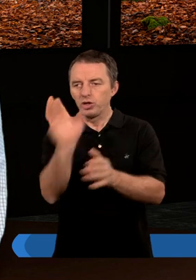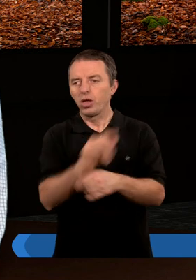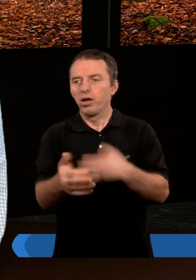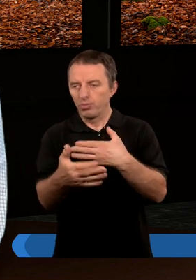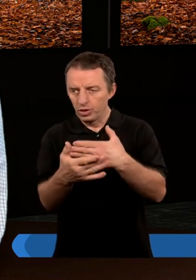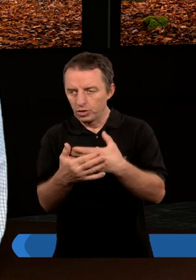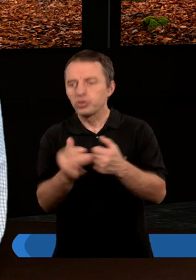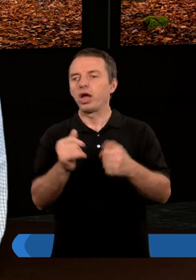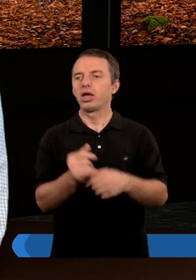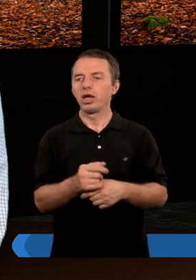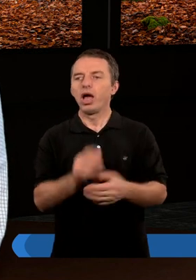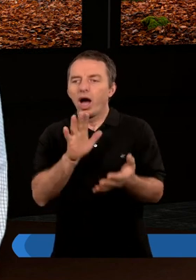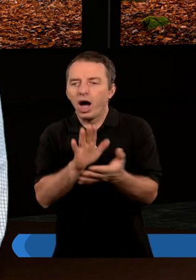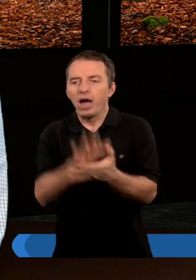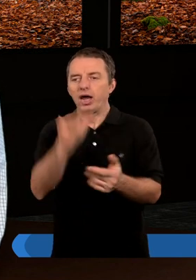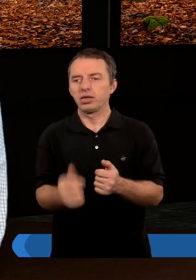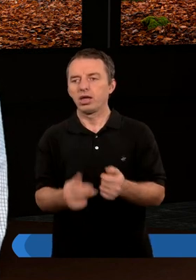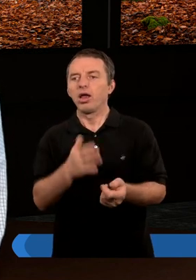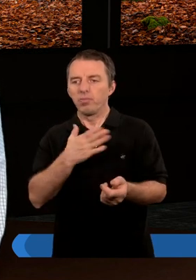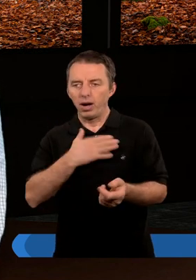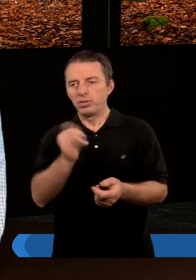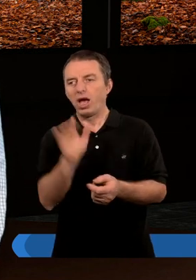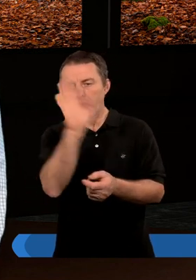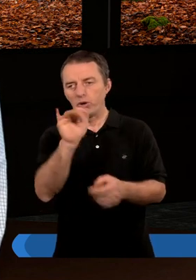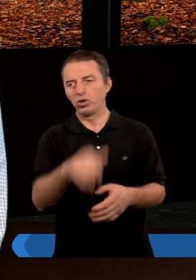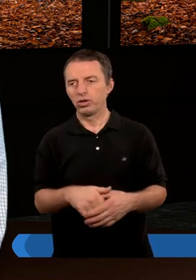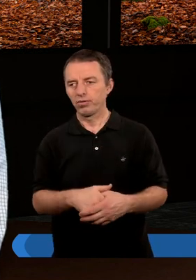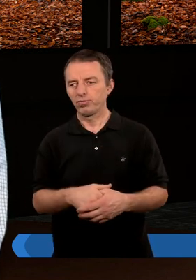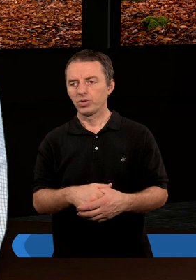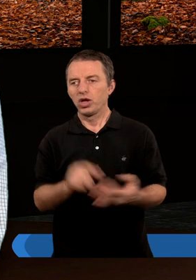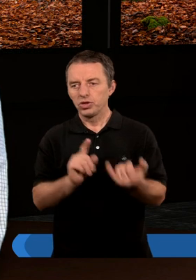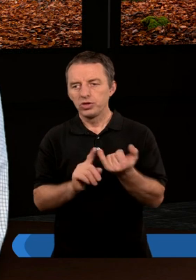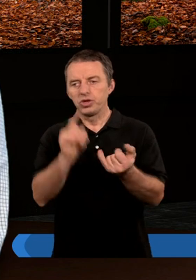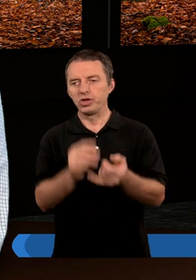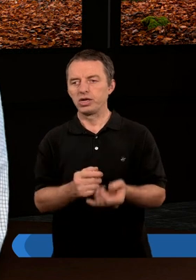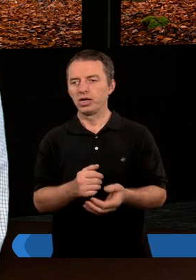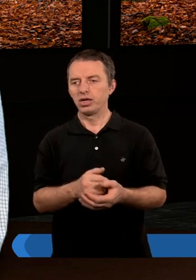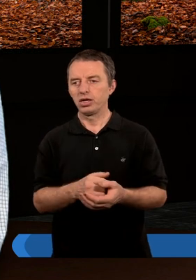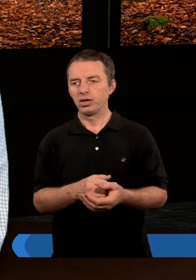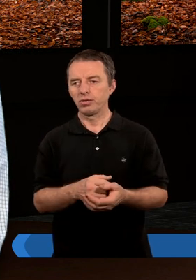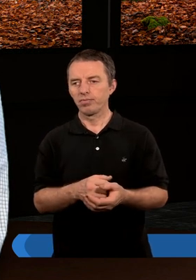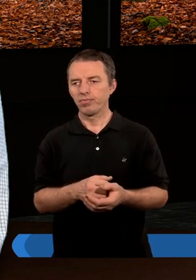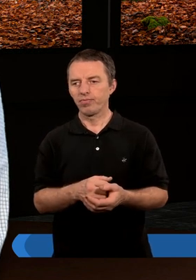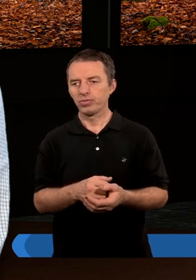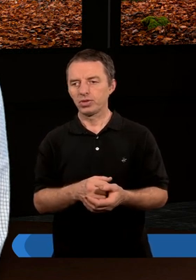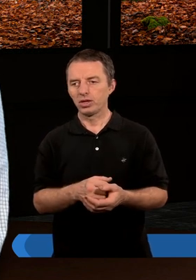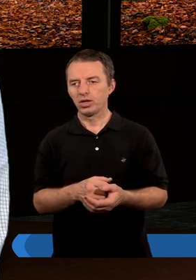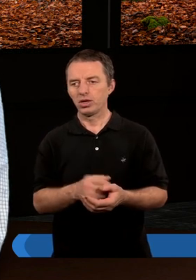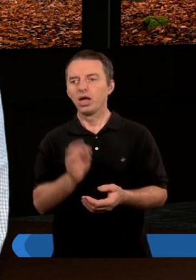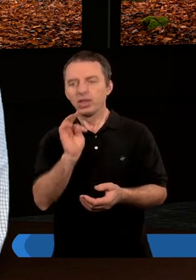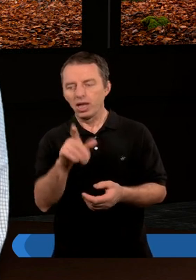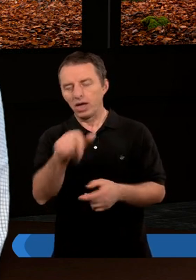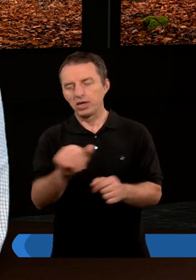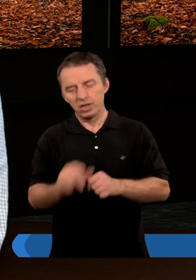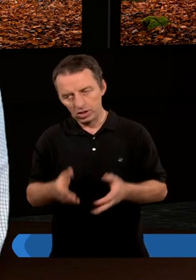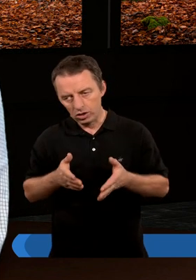do Boga i bliżej, bliżej. Charakter my mamy tak jak Bóg i taka